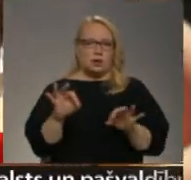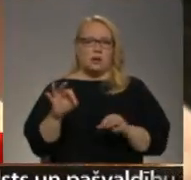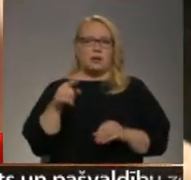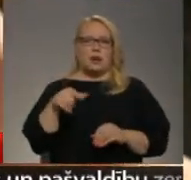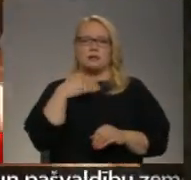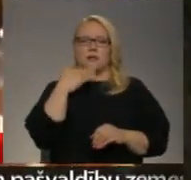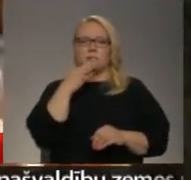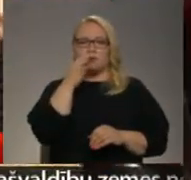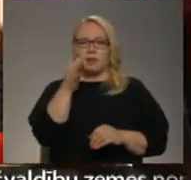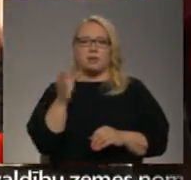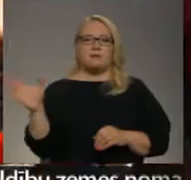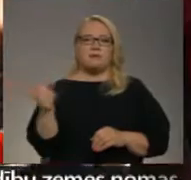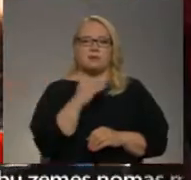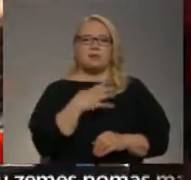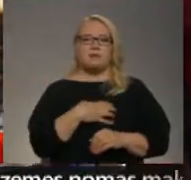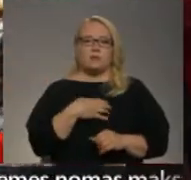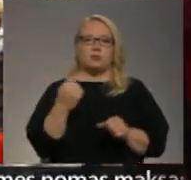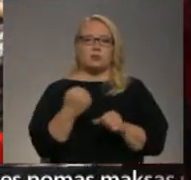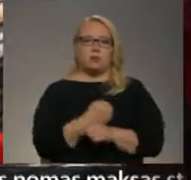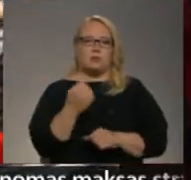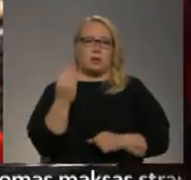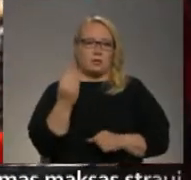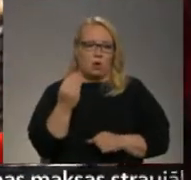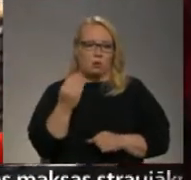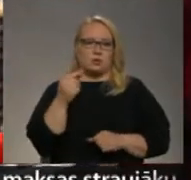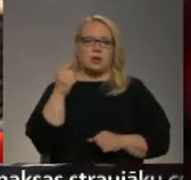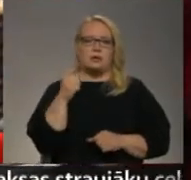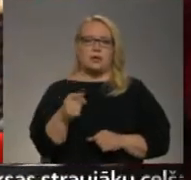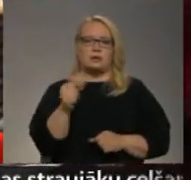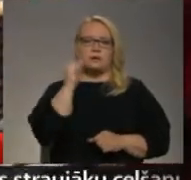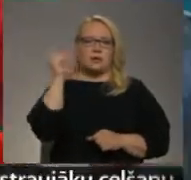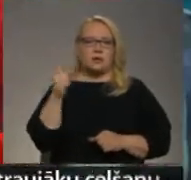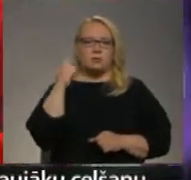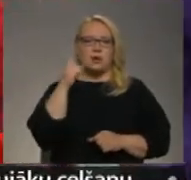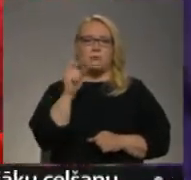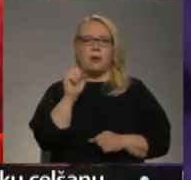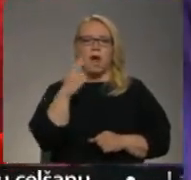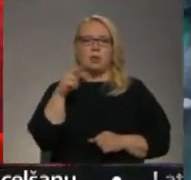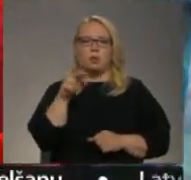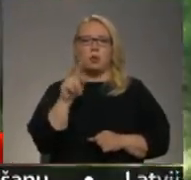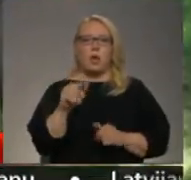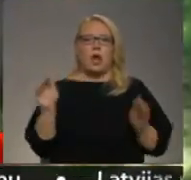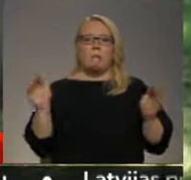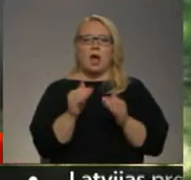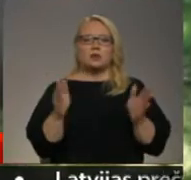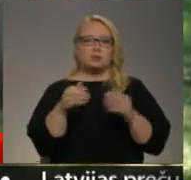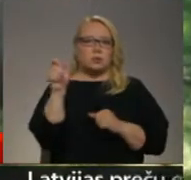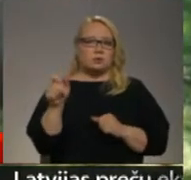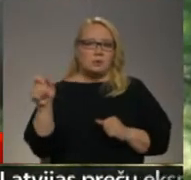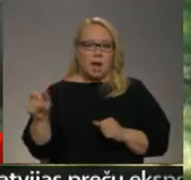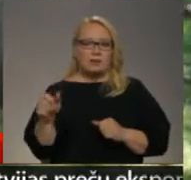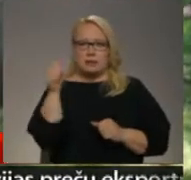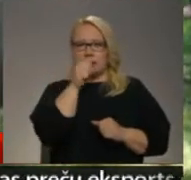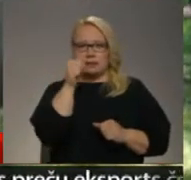man tam negribētos teikt, visur ir lajadzīgi tomēr nauda. Tas, kā Sirmais kungs uznājas par paduru un tādu organizāciju kā Maspulcēni, ir gluži vai